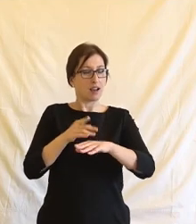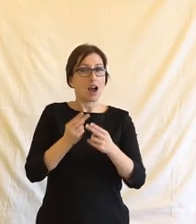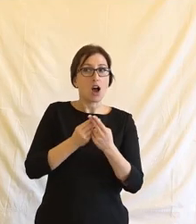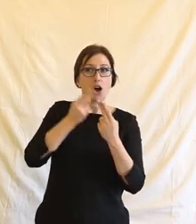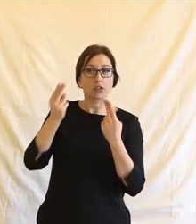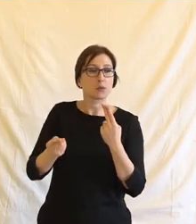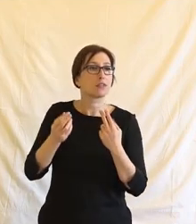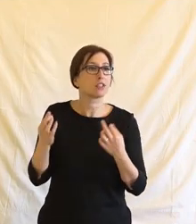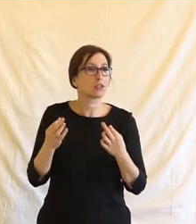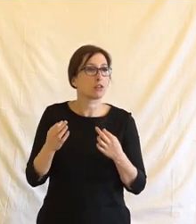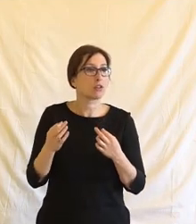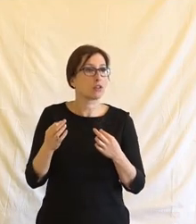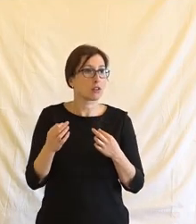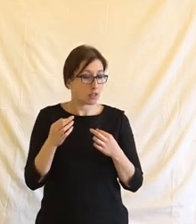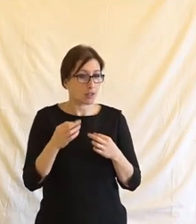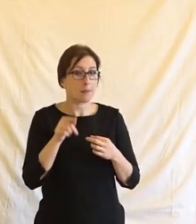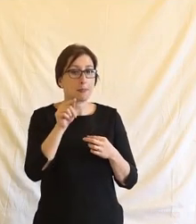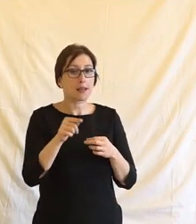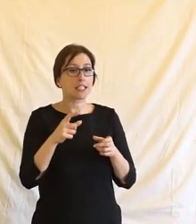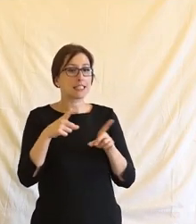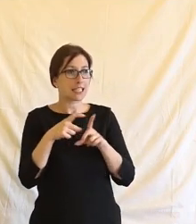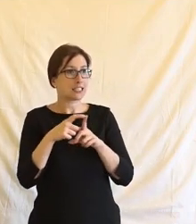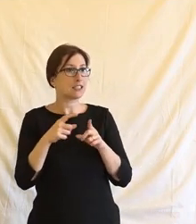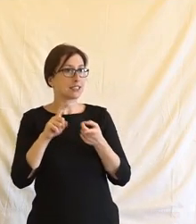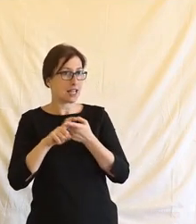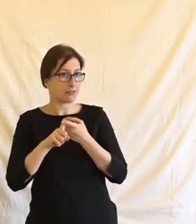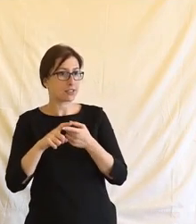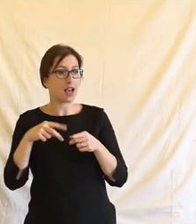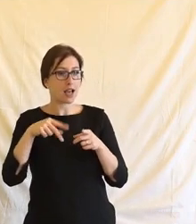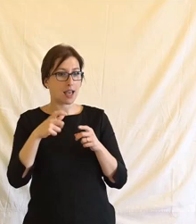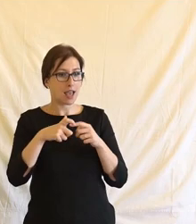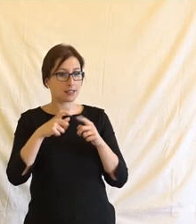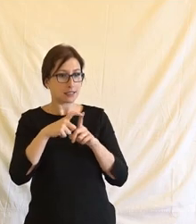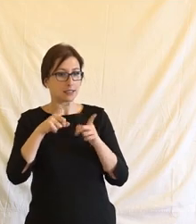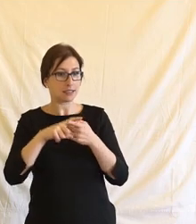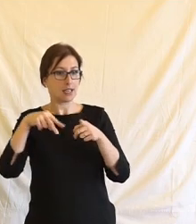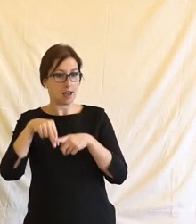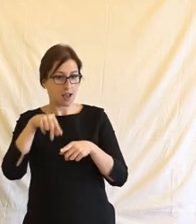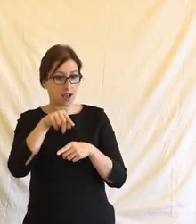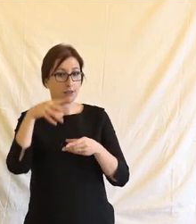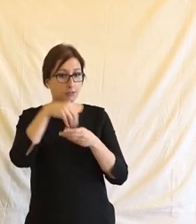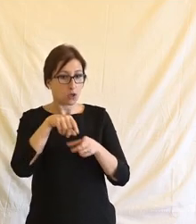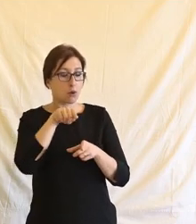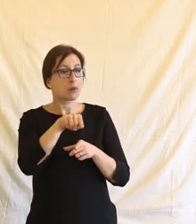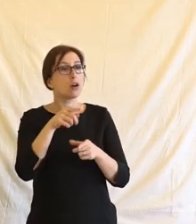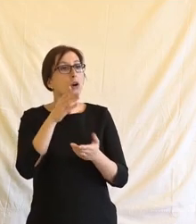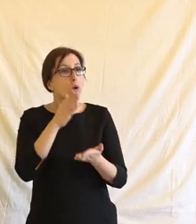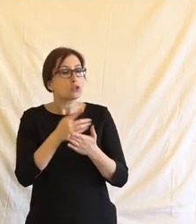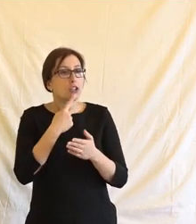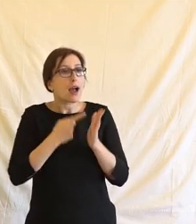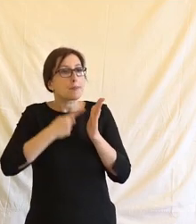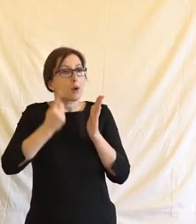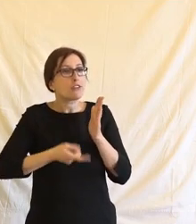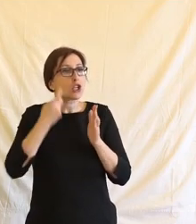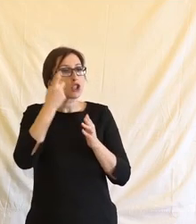tady na tu debatu je Digital Services Act na evropské úrovni, který nějakým způsobem prezumuje povinnost